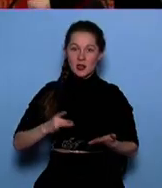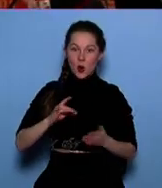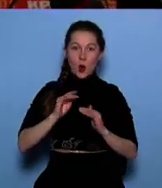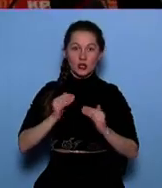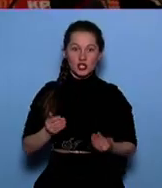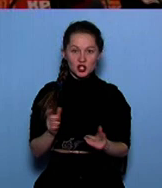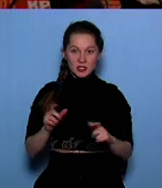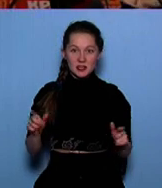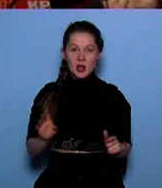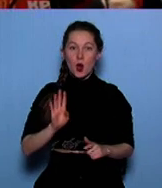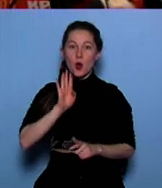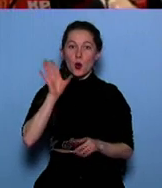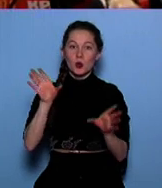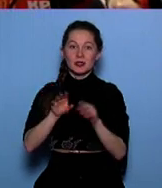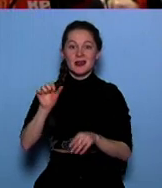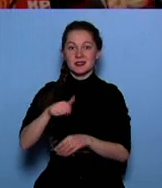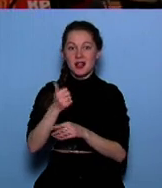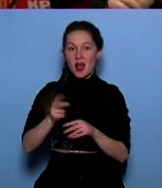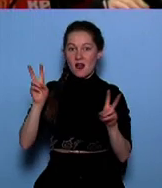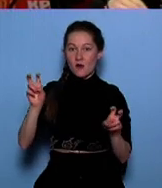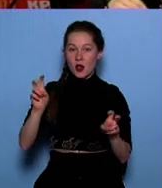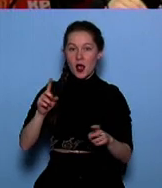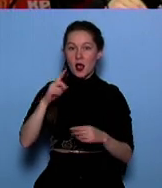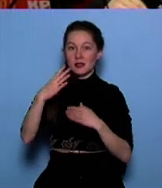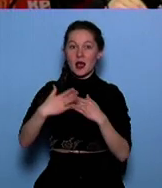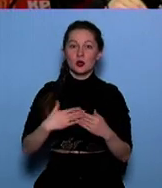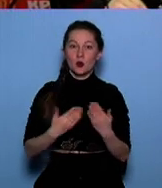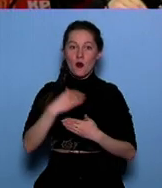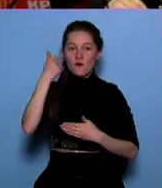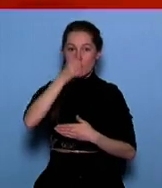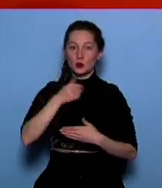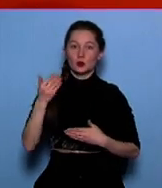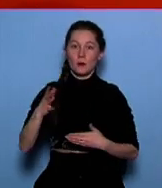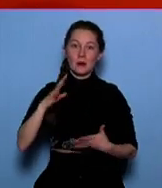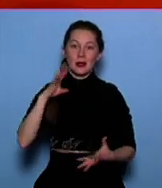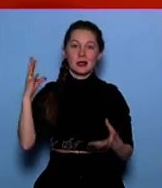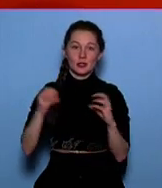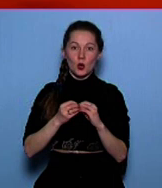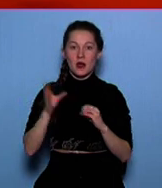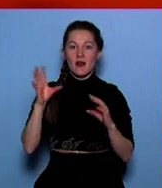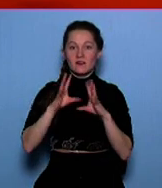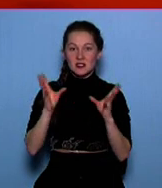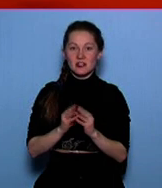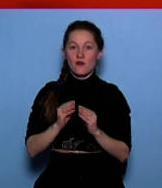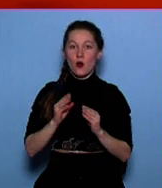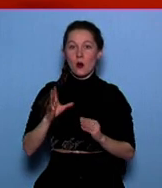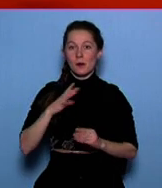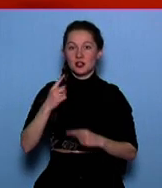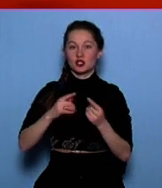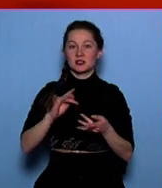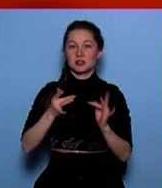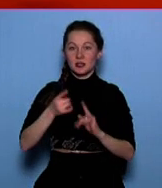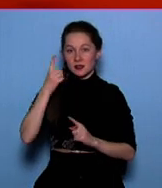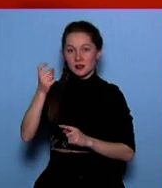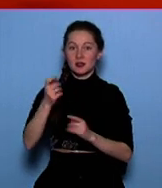программы «Утро с главой». Накануне Нового года Александр Бричалов подвёл итоги. Всего за этот год в его адрес через соцсети поступило